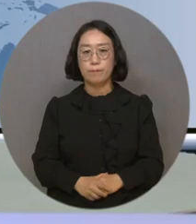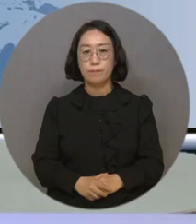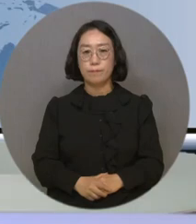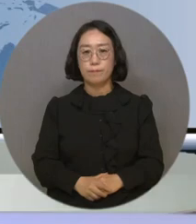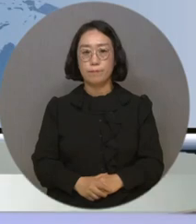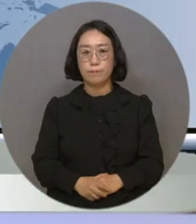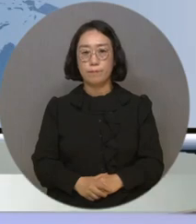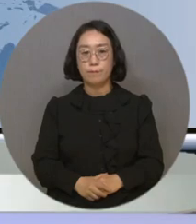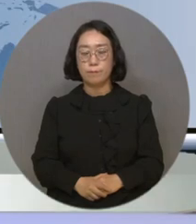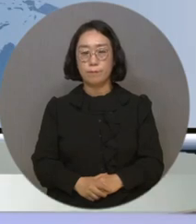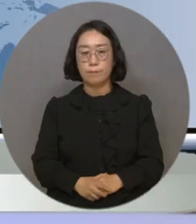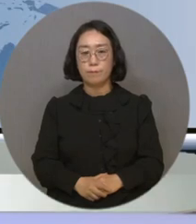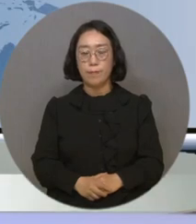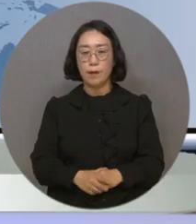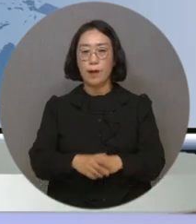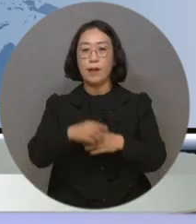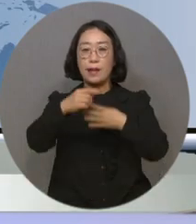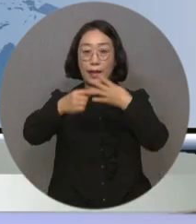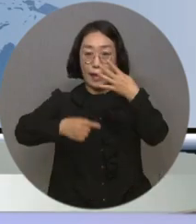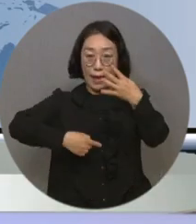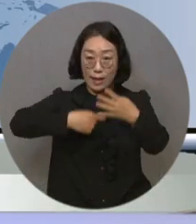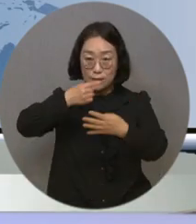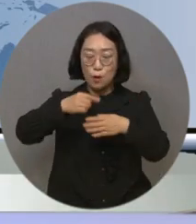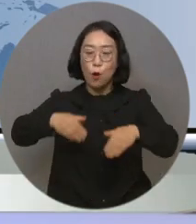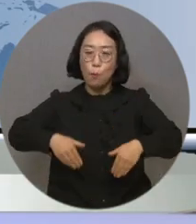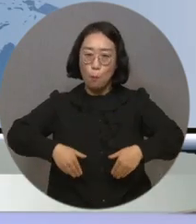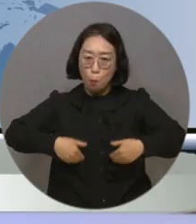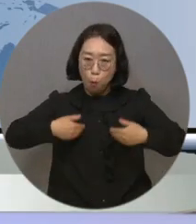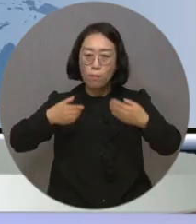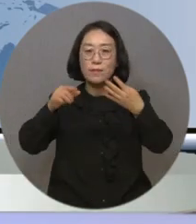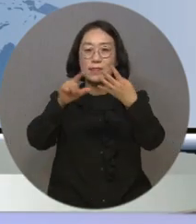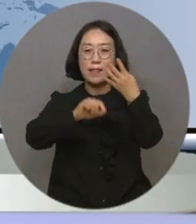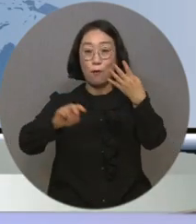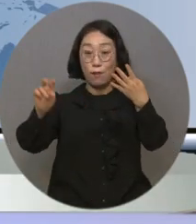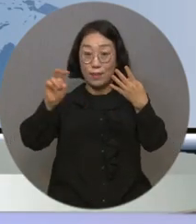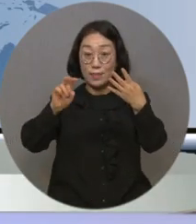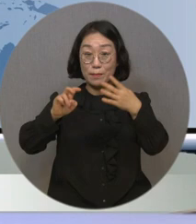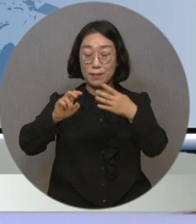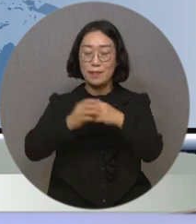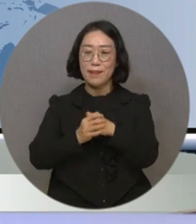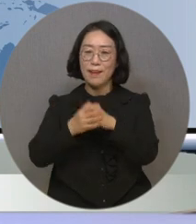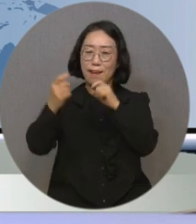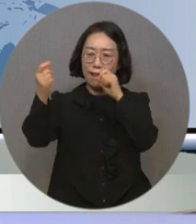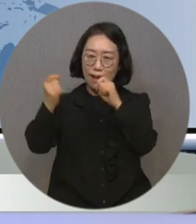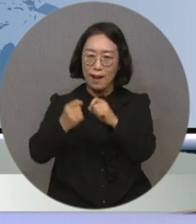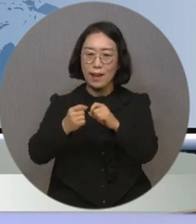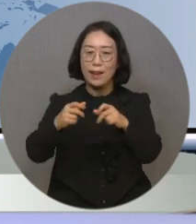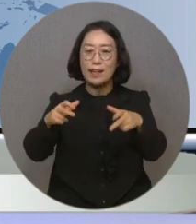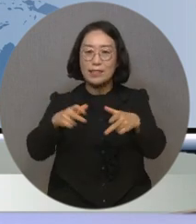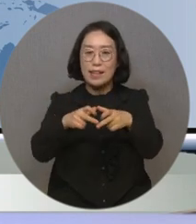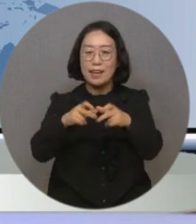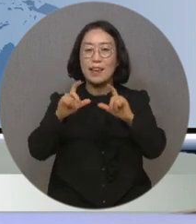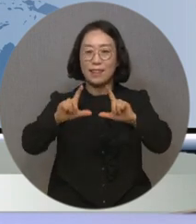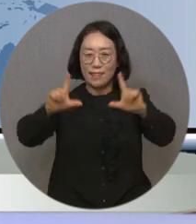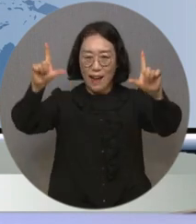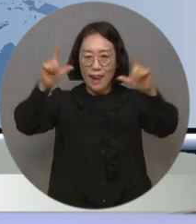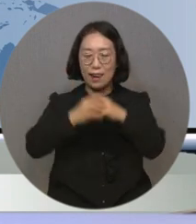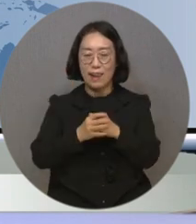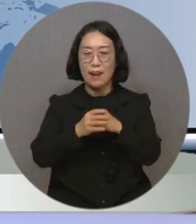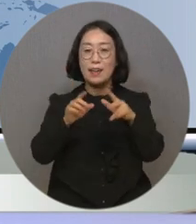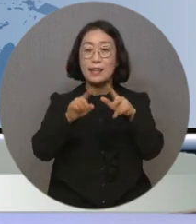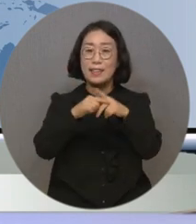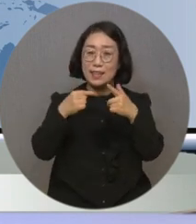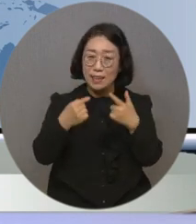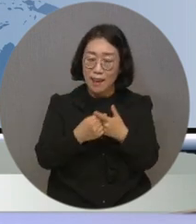만물이 소생하는 계절, 봄의 한가운데 4월 20일 장애인의 날이 있습니다. 장애인에 대한 이해와